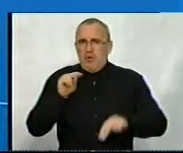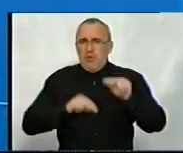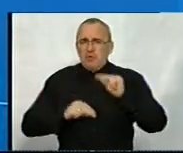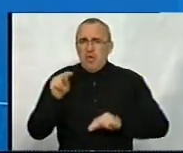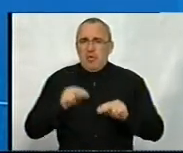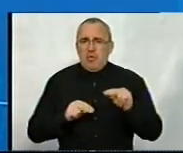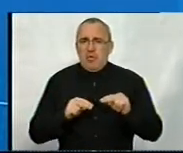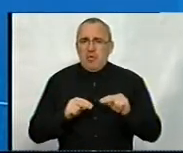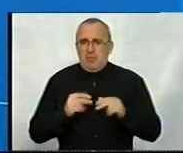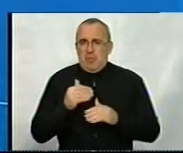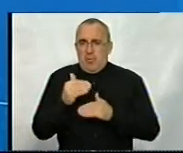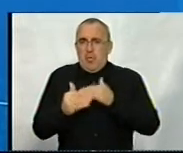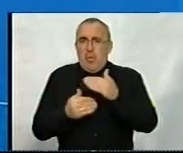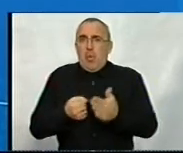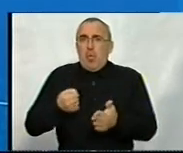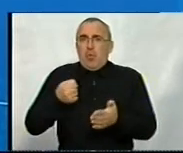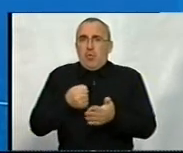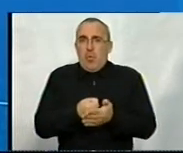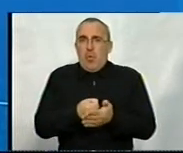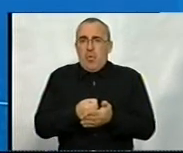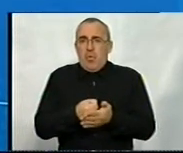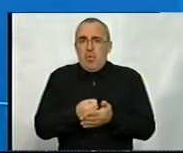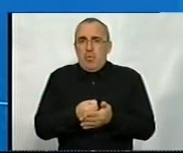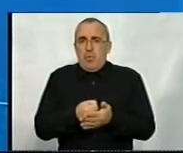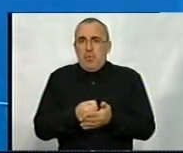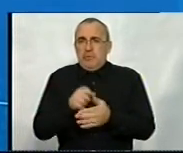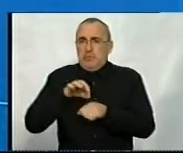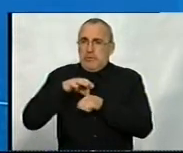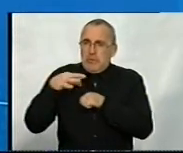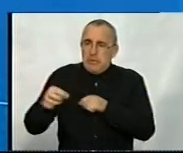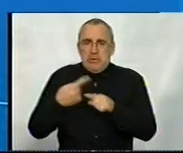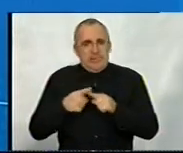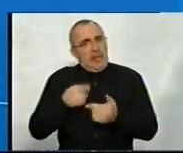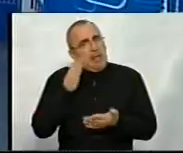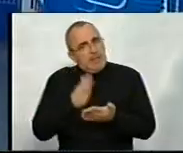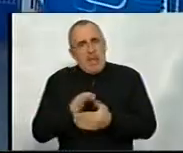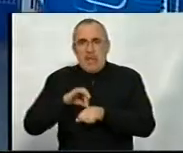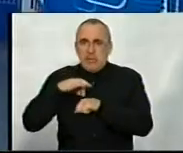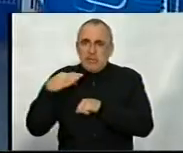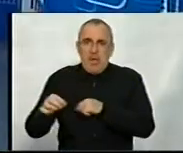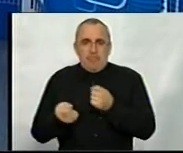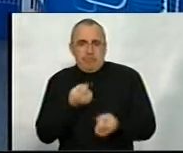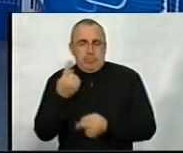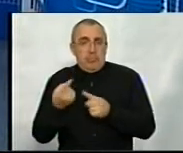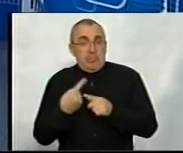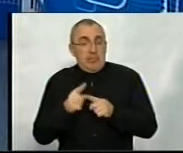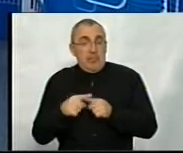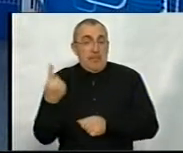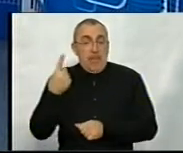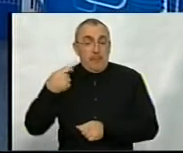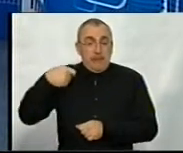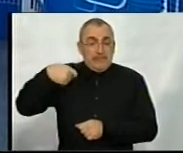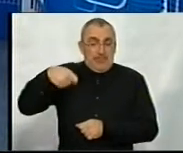кроком до насилля, чи це вже є насилля прояви її? Мабуть, такі перші